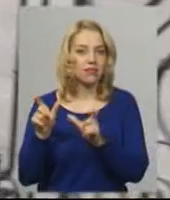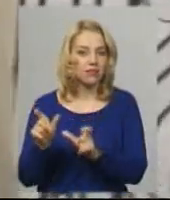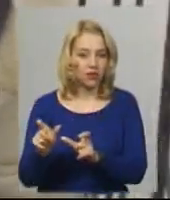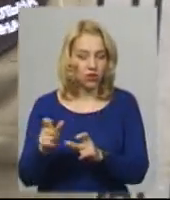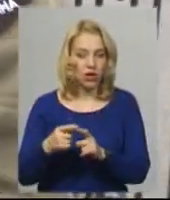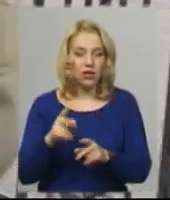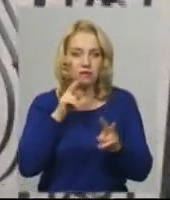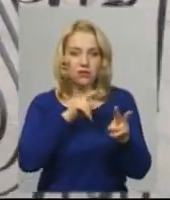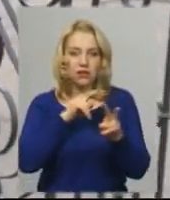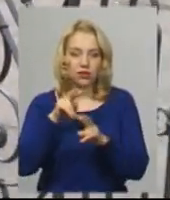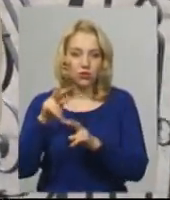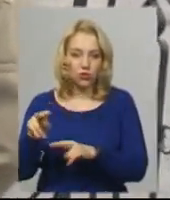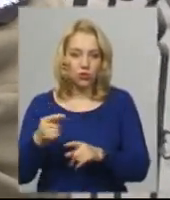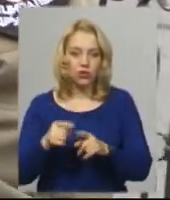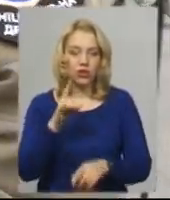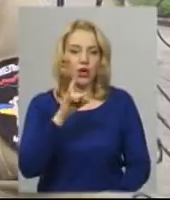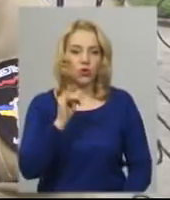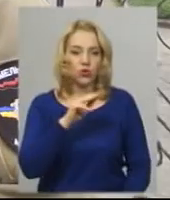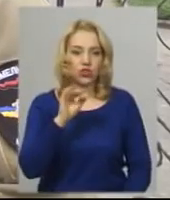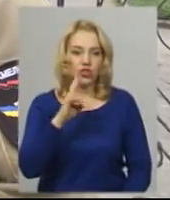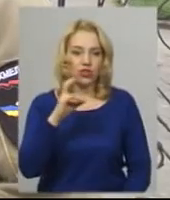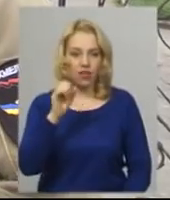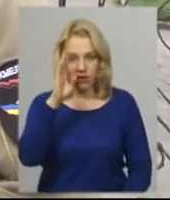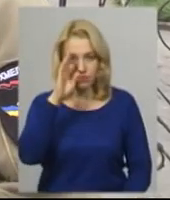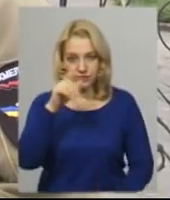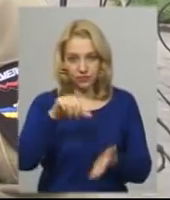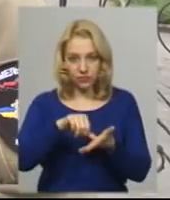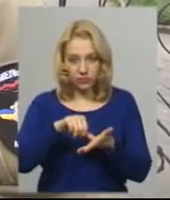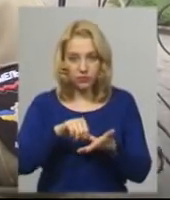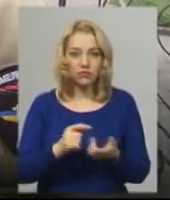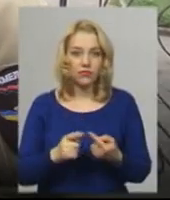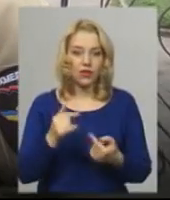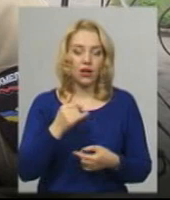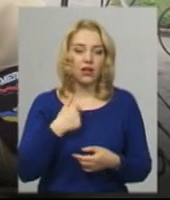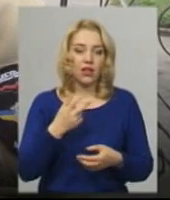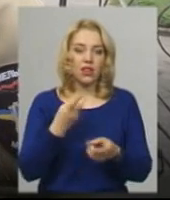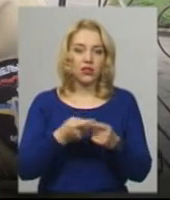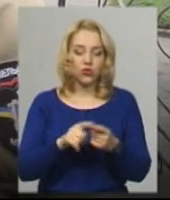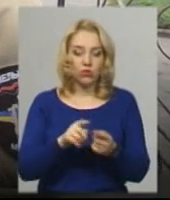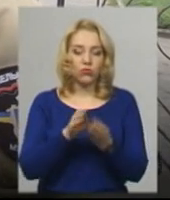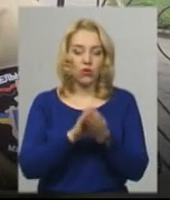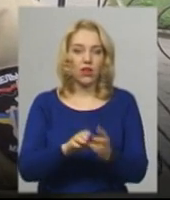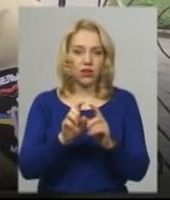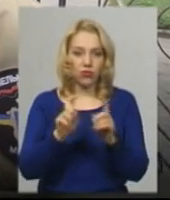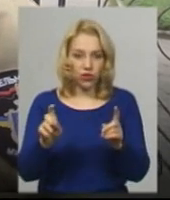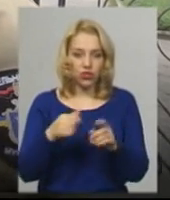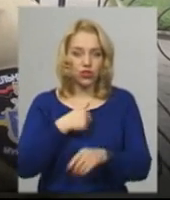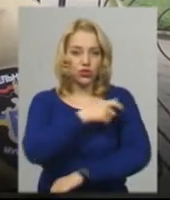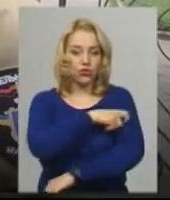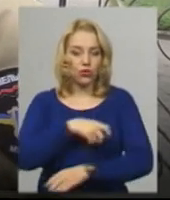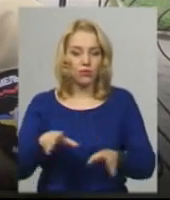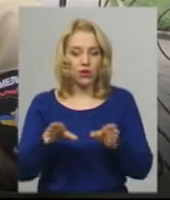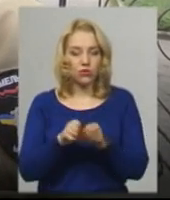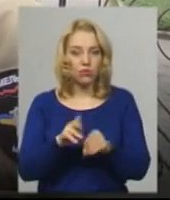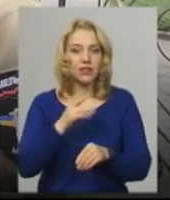який слідкує на кладовищі у мікрорайоні Ружична. Ми чергуємо на кладовищі разом з Національною поліцією,